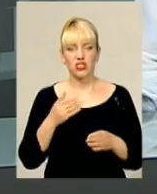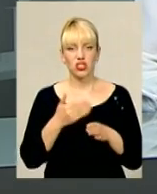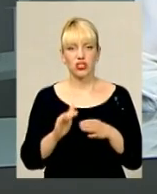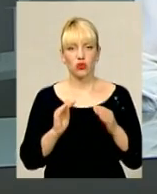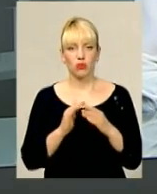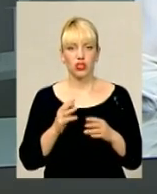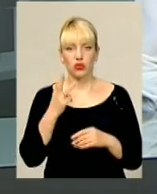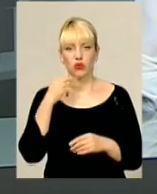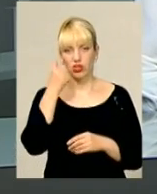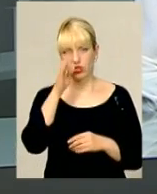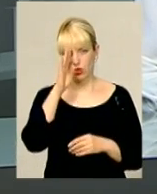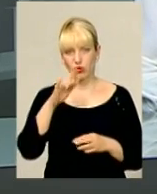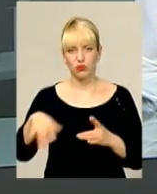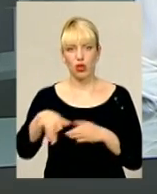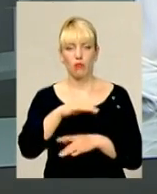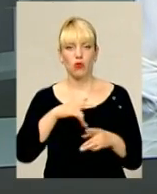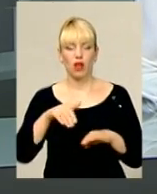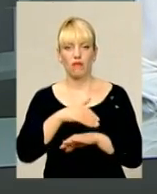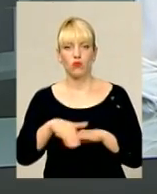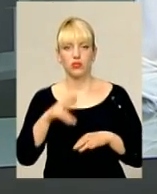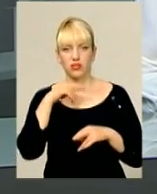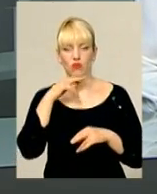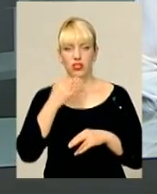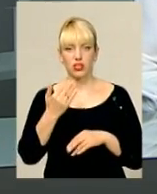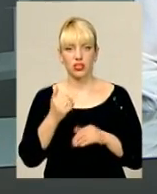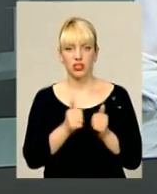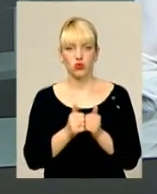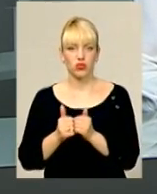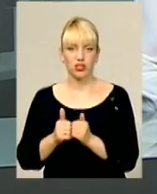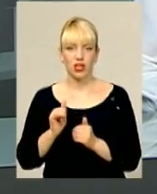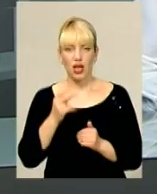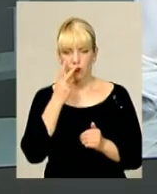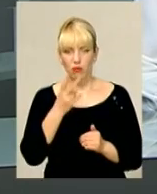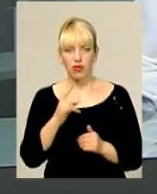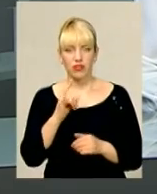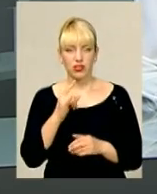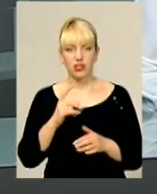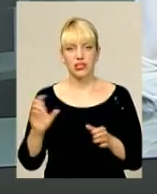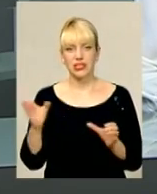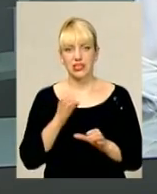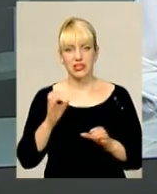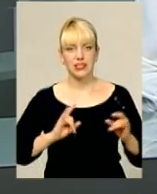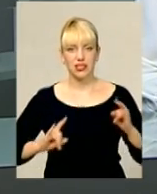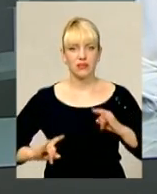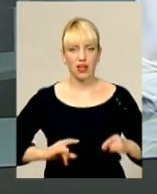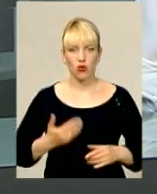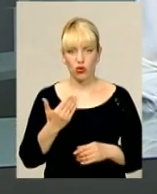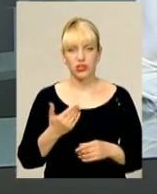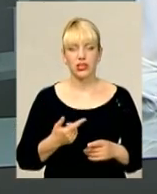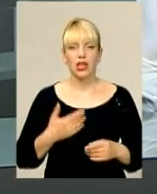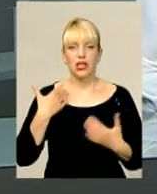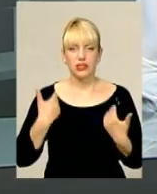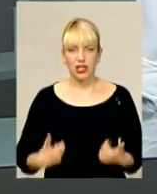трирічний хлопчик сам блукає вулицею, зауважила їхня сусідка і розгляділа і численні синці на його тілі, тож